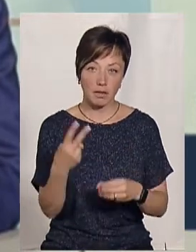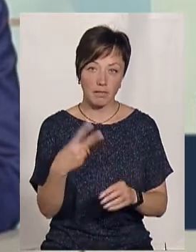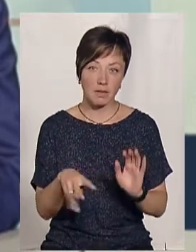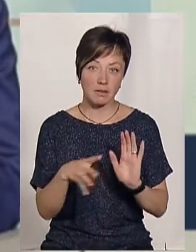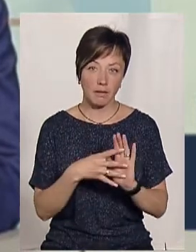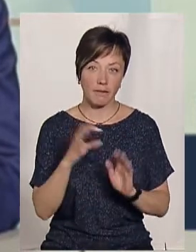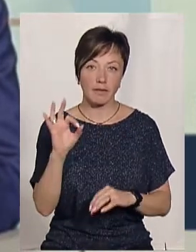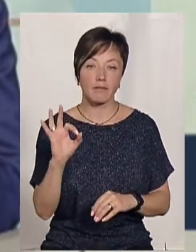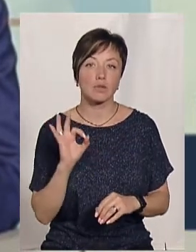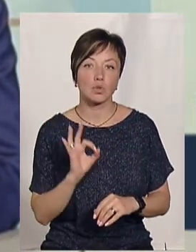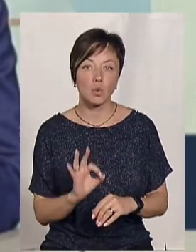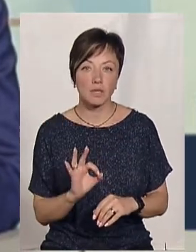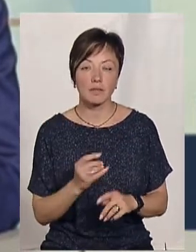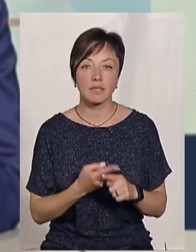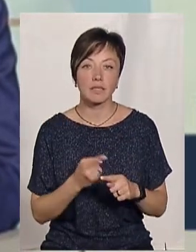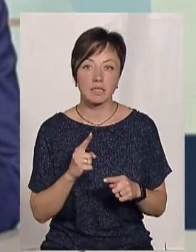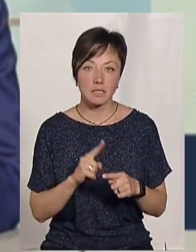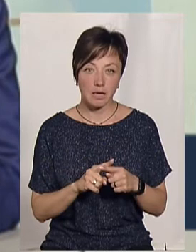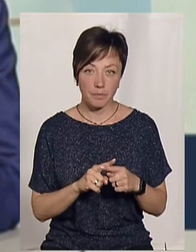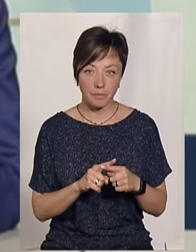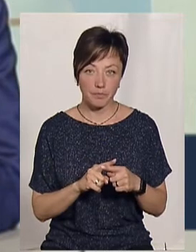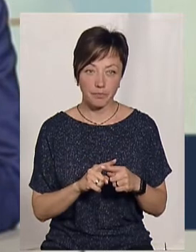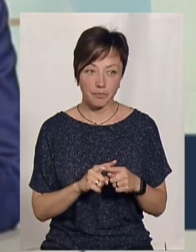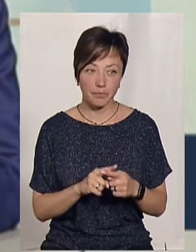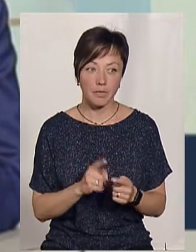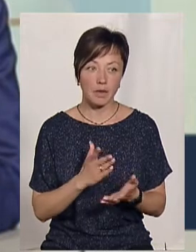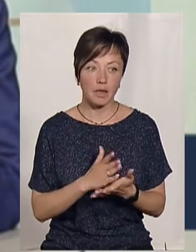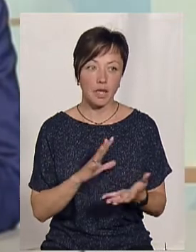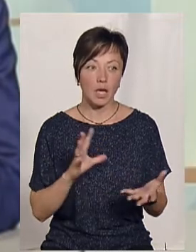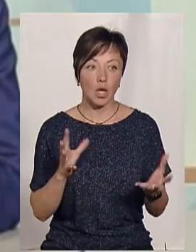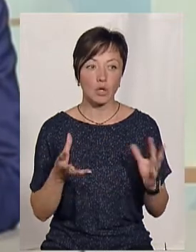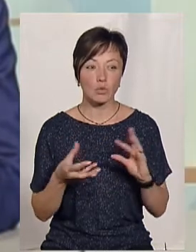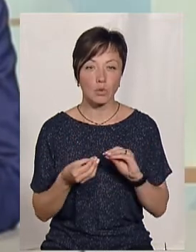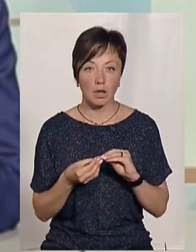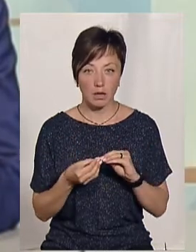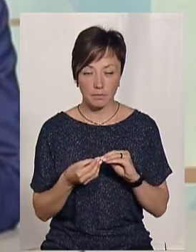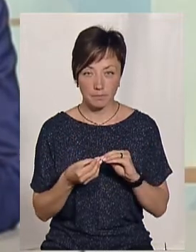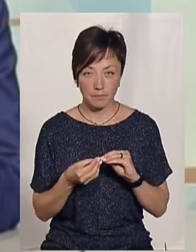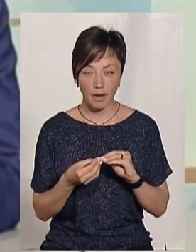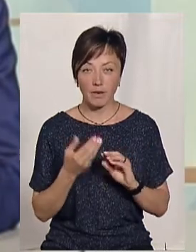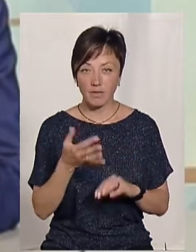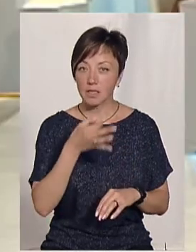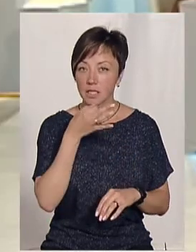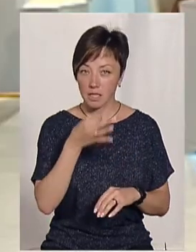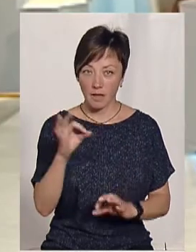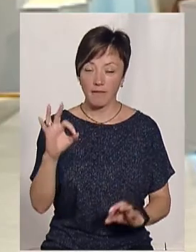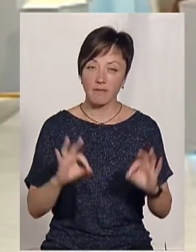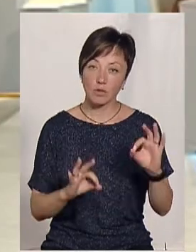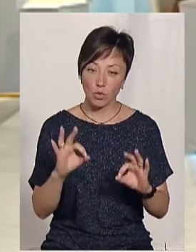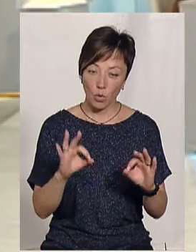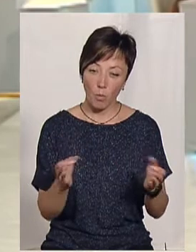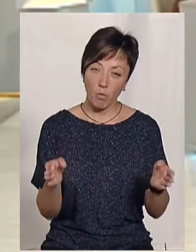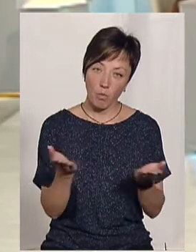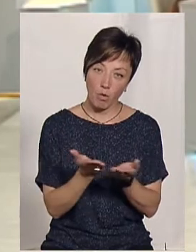29%. І це є результат від використання цієї програми. Це ви сказали в відсутковому